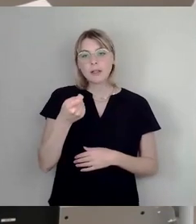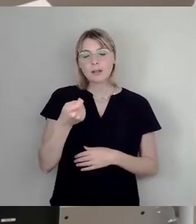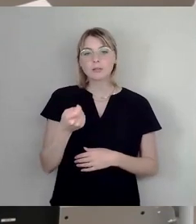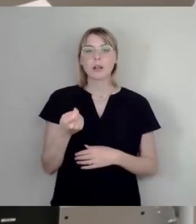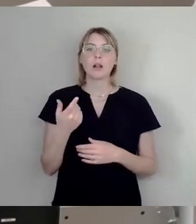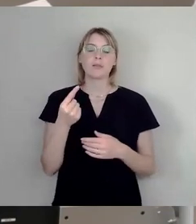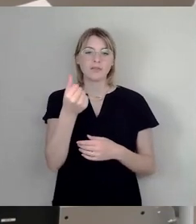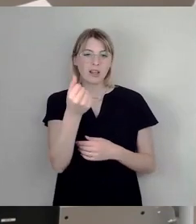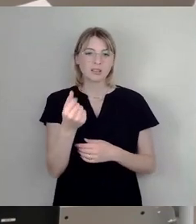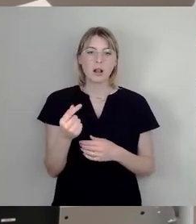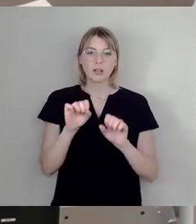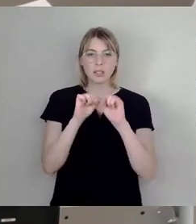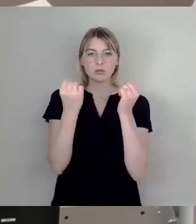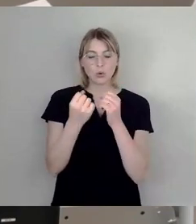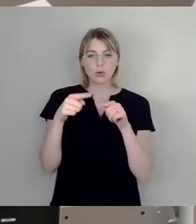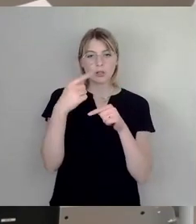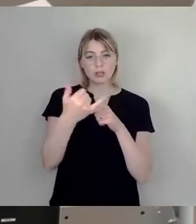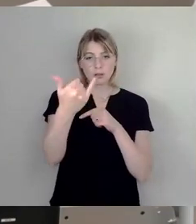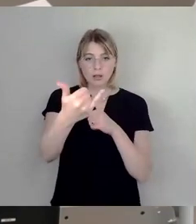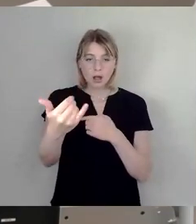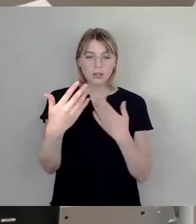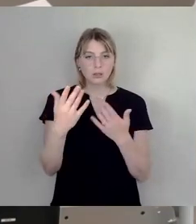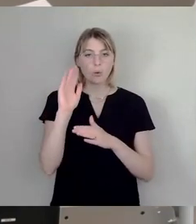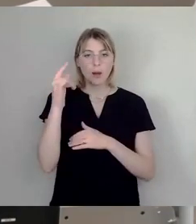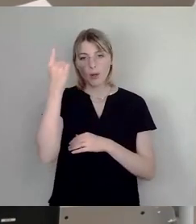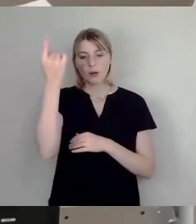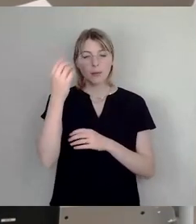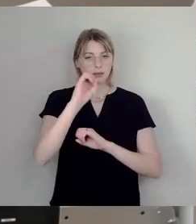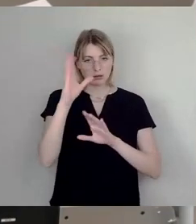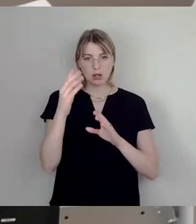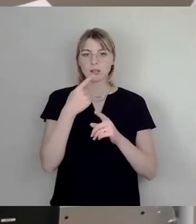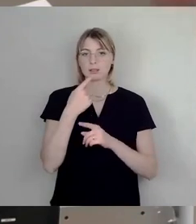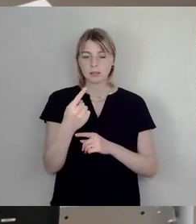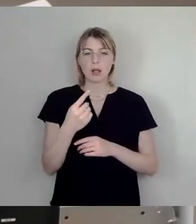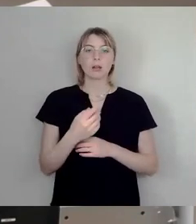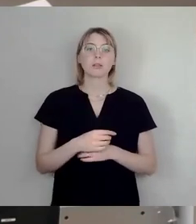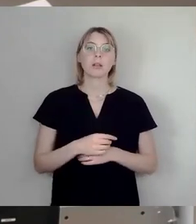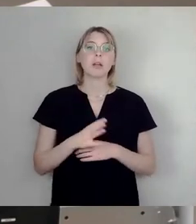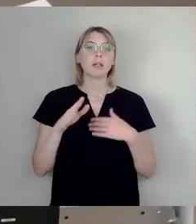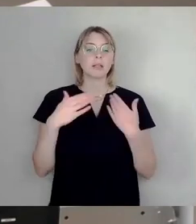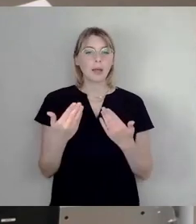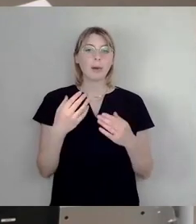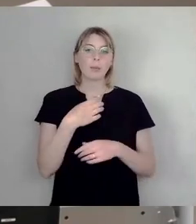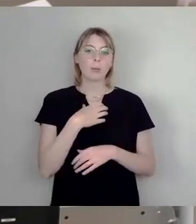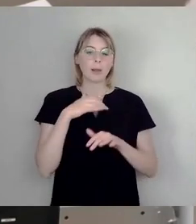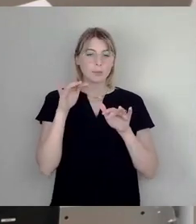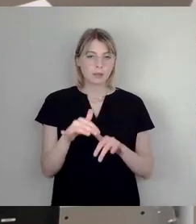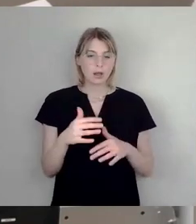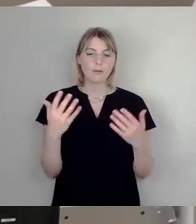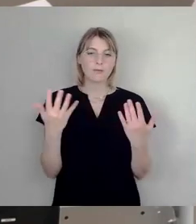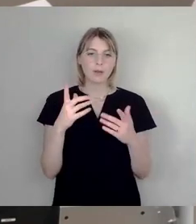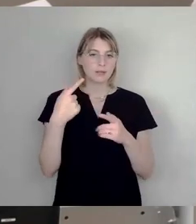Jahren, das hat der Oberbürgermeister ziemlich deutlich gemacht. Wir wissen auch, dass wir ein großes Defizit an Sportanlagen haben. Wir haben heute eine